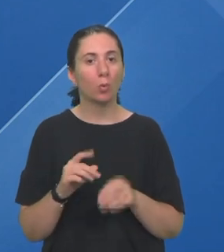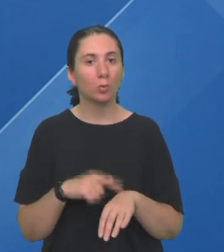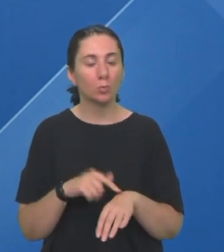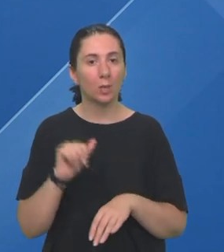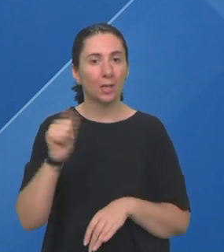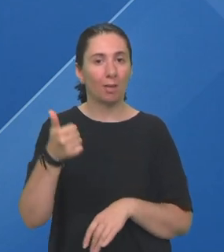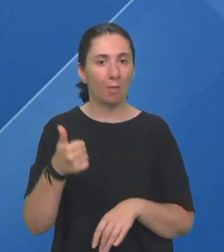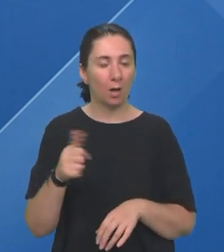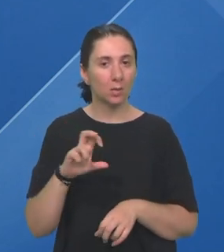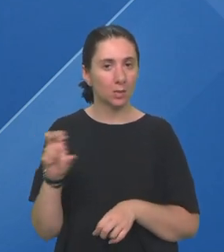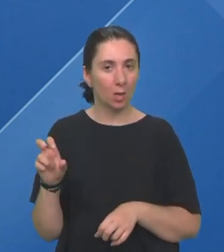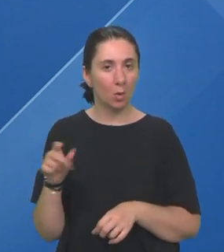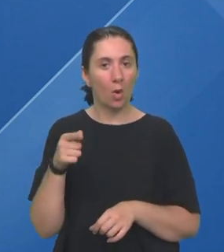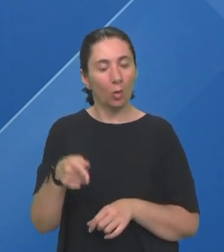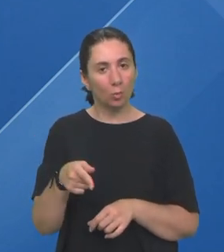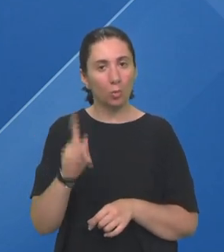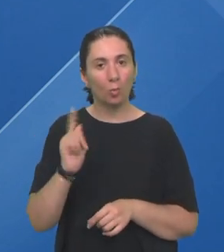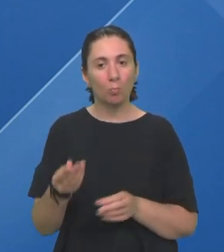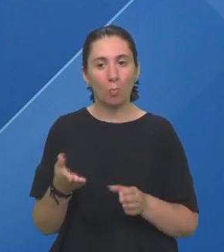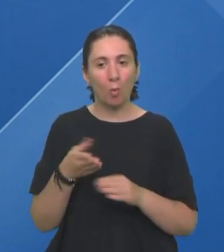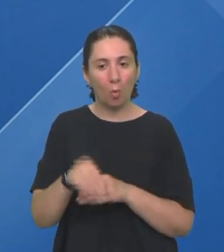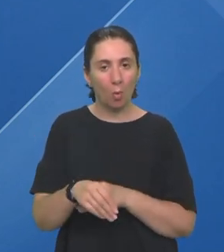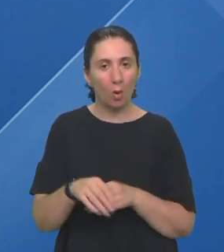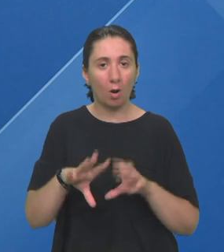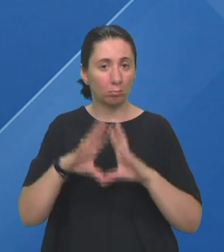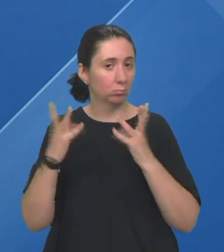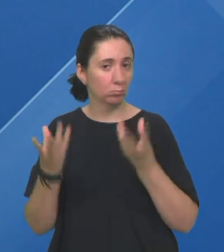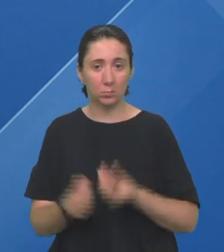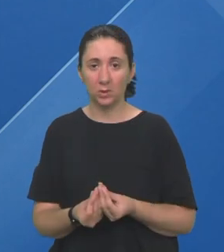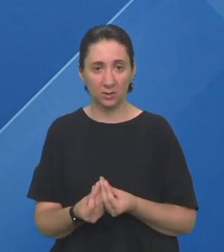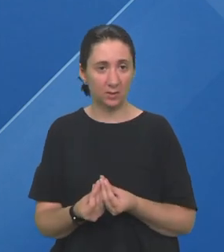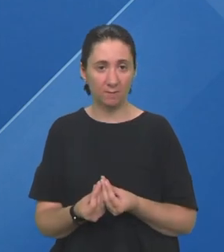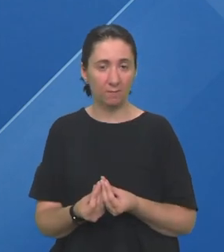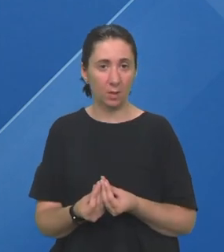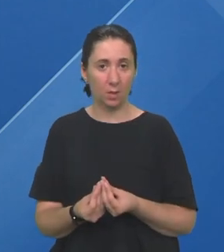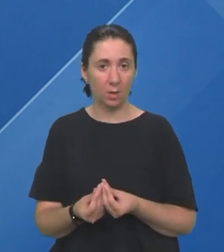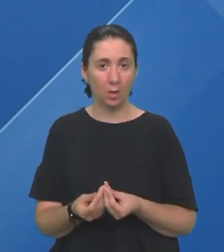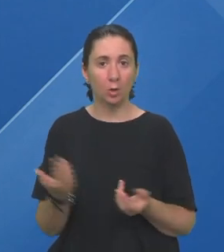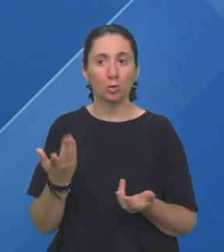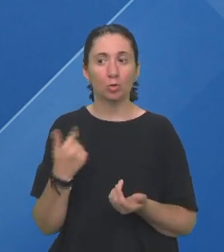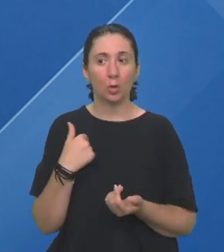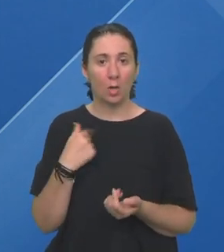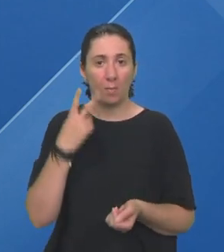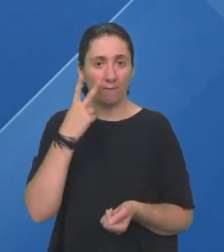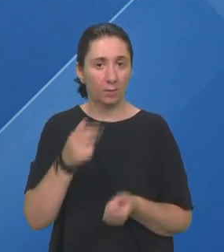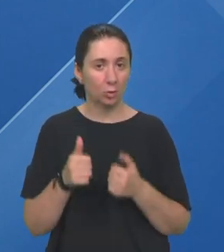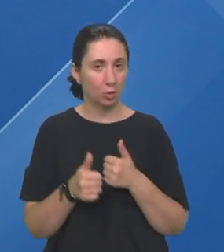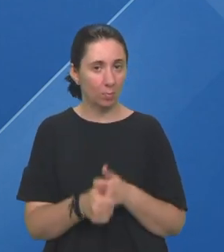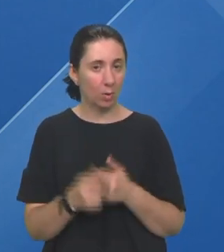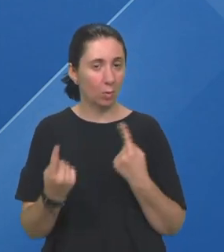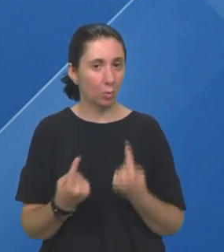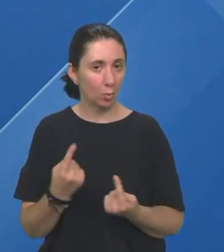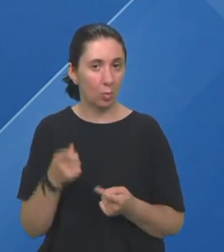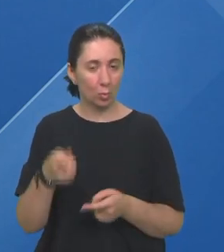11 eura A u tu brutu satnicu mora ući apsolutno sve Čak i ono što se recimo nama vidjećim pratiteljima